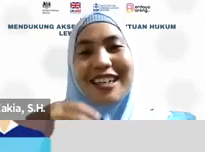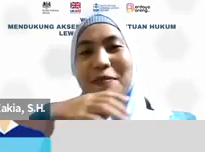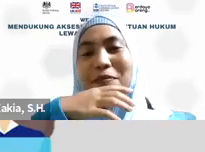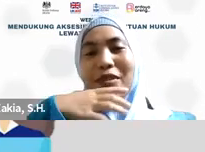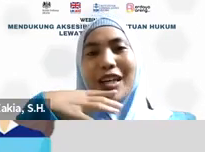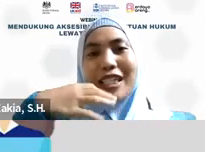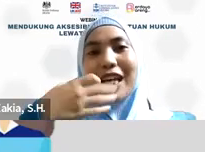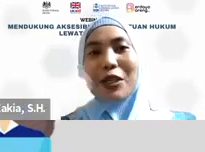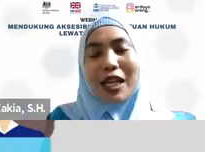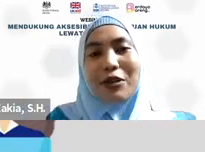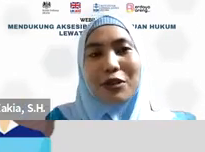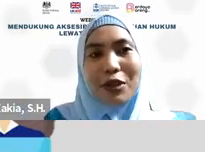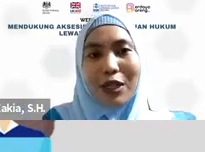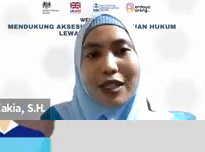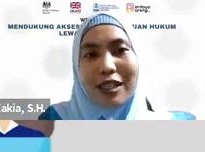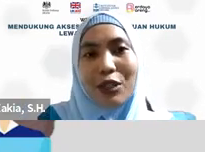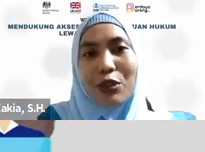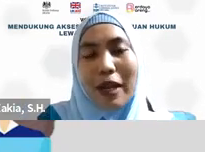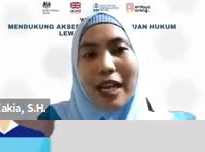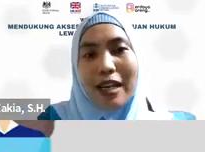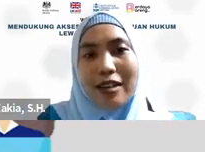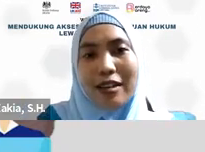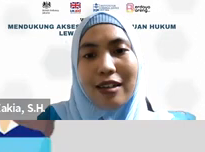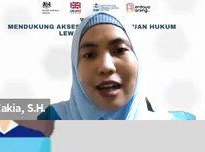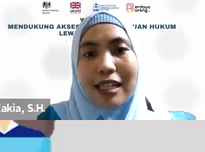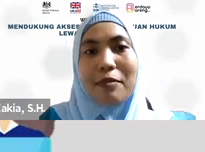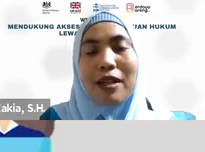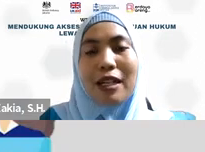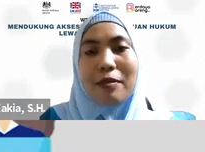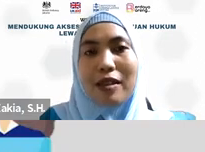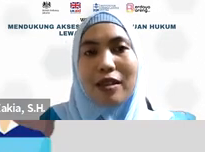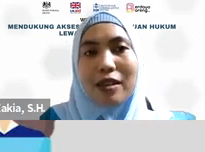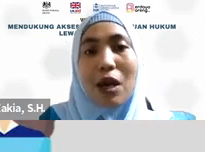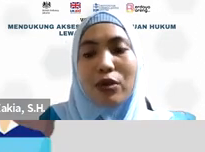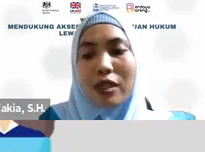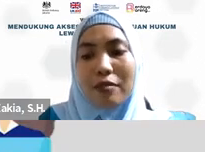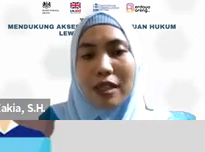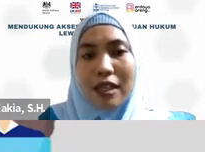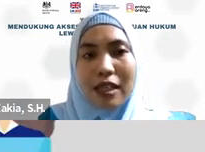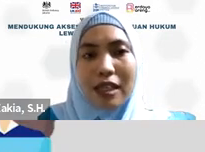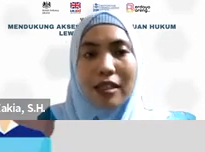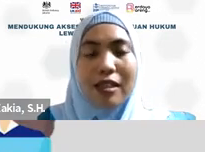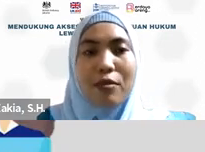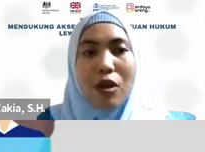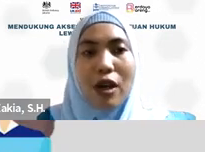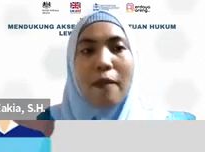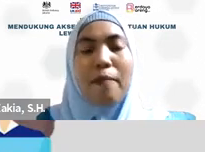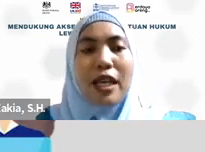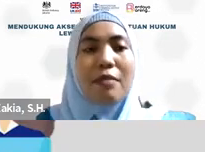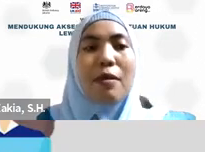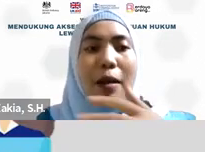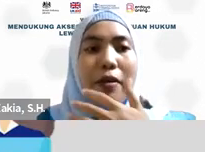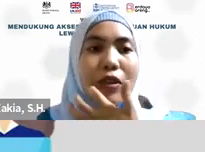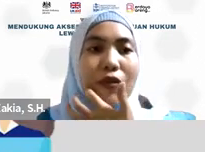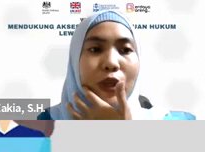Jadi harus ada unsur itu supaya aksesibilitasnya bagus dan bisa diakses semua orang.